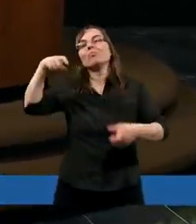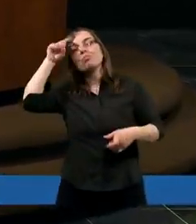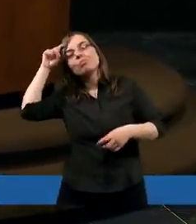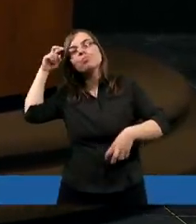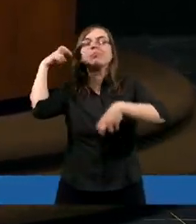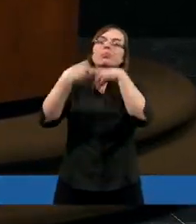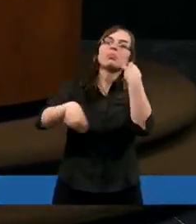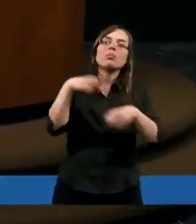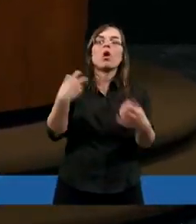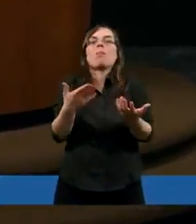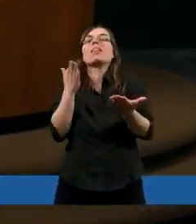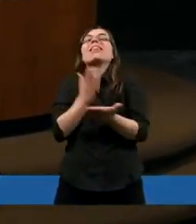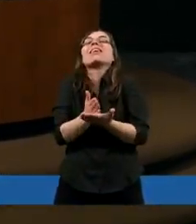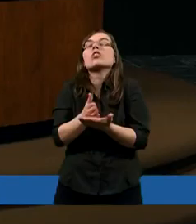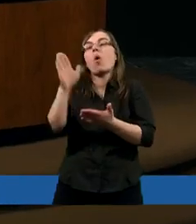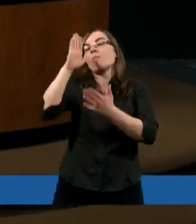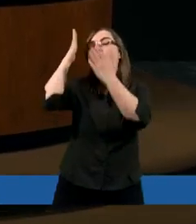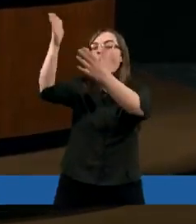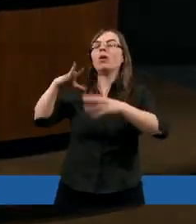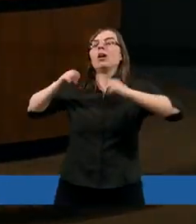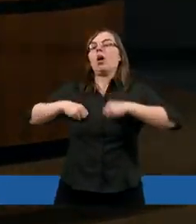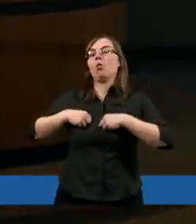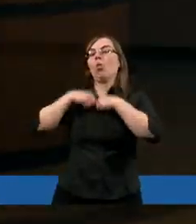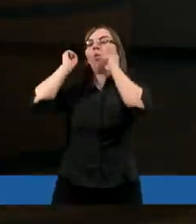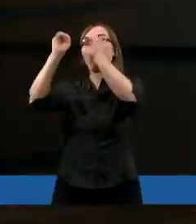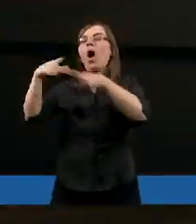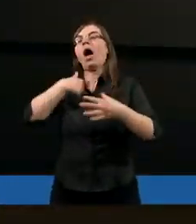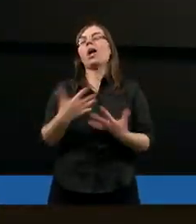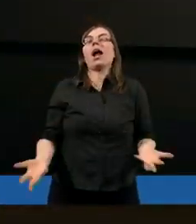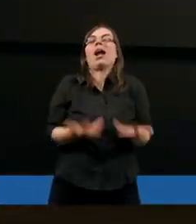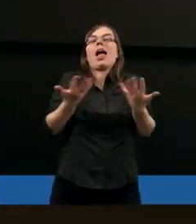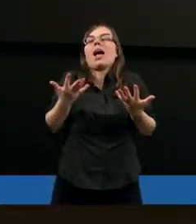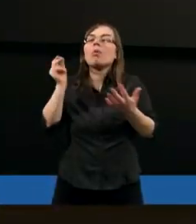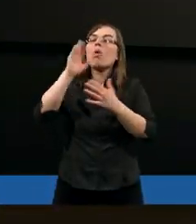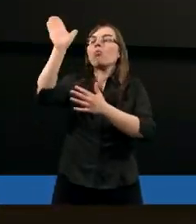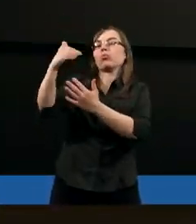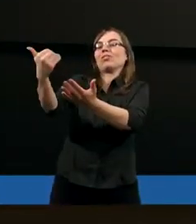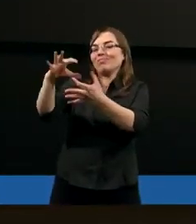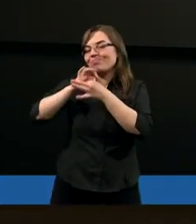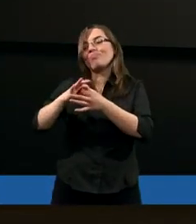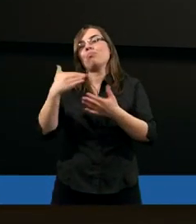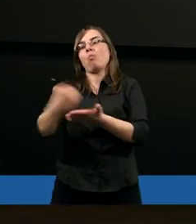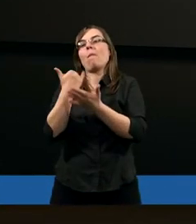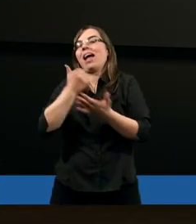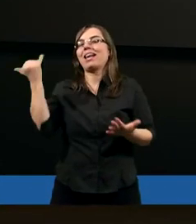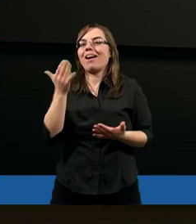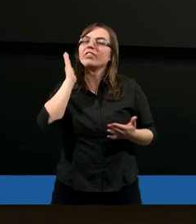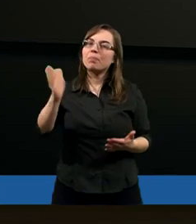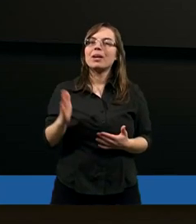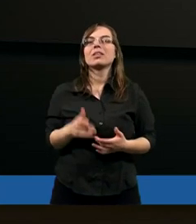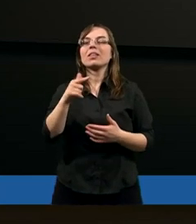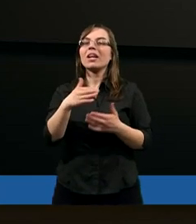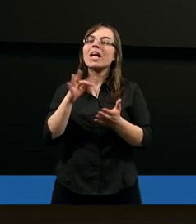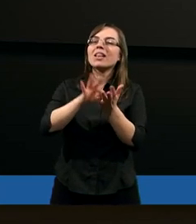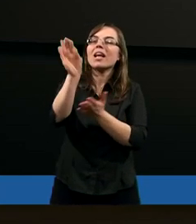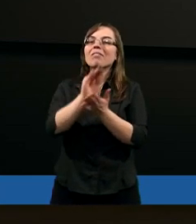problemy na Niego, bo Jemu na nas zależy. W tym rozdziale pojawia się jeszcze wątek lwa ryczącego